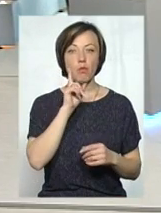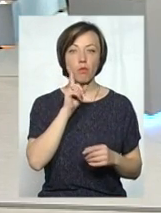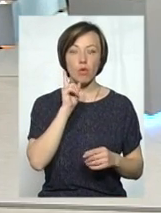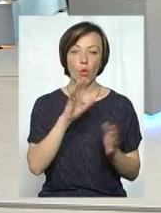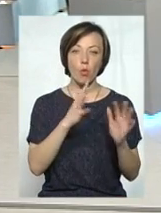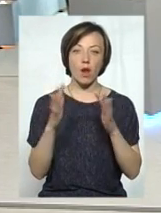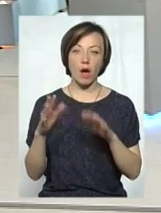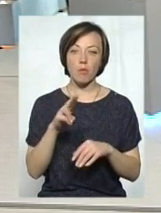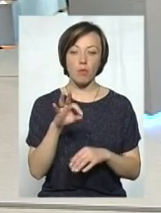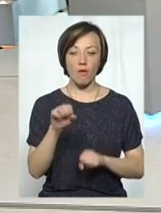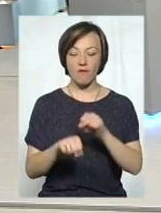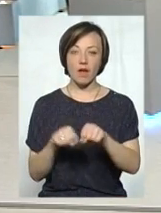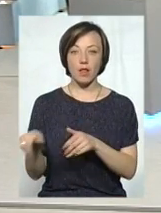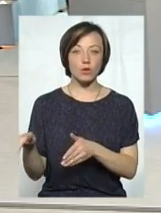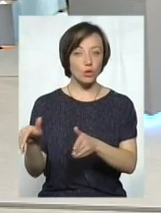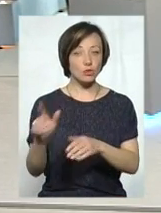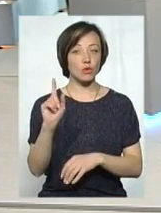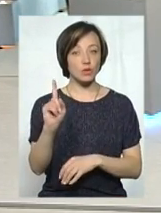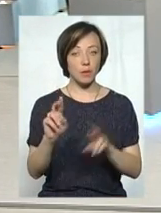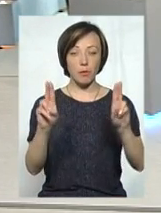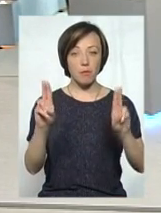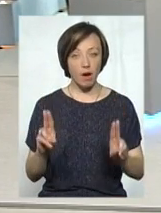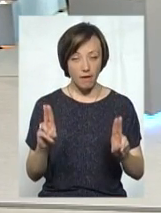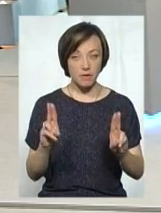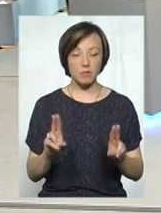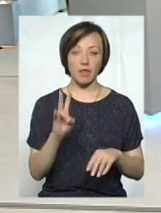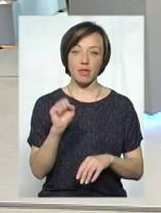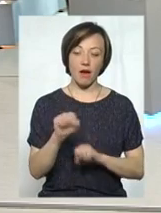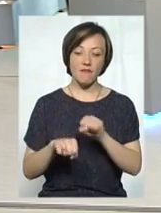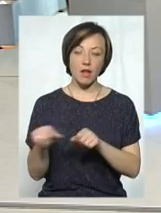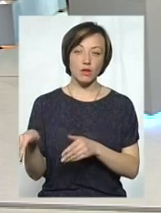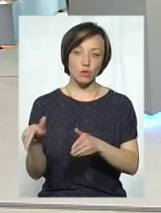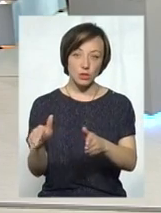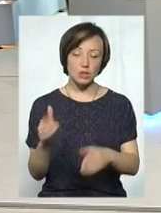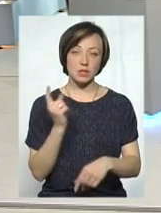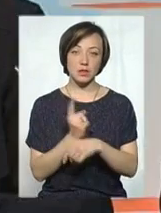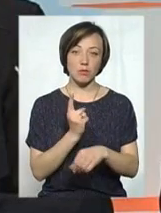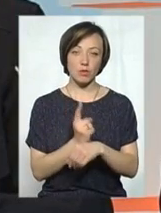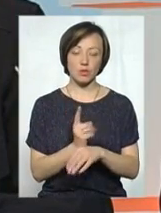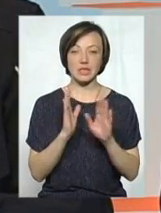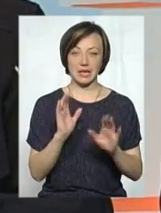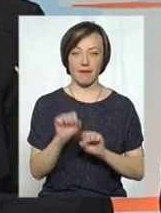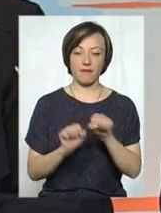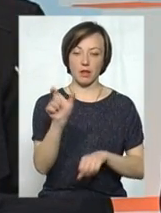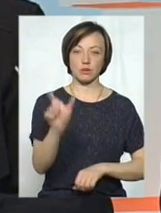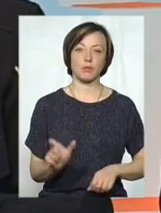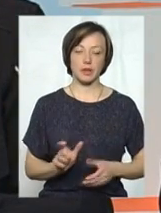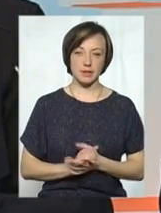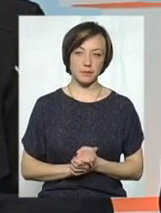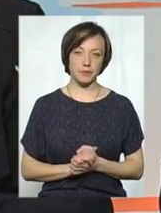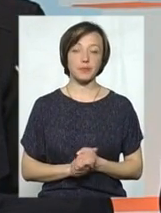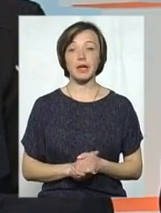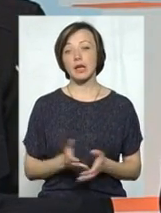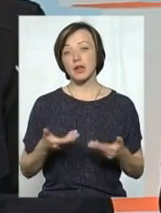гуляє по велодоріжкам, хоча по правилам дорожнього руху на велодоріжці має право їздити лише велосипедист.